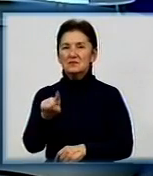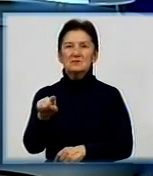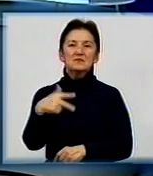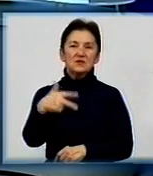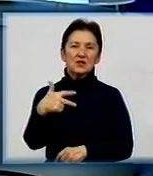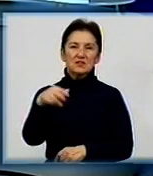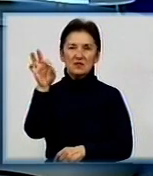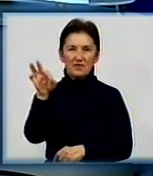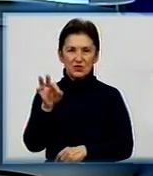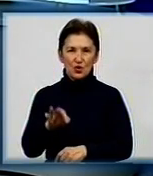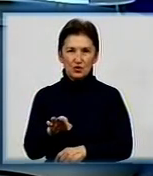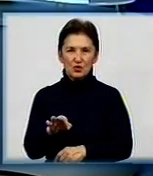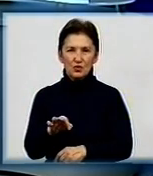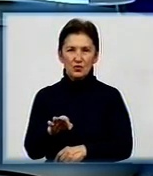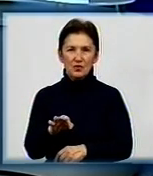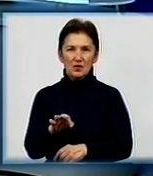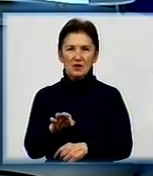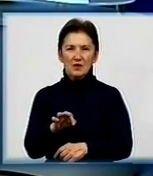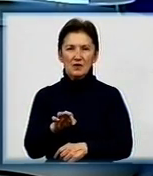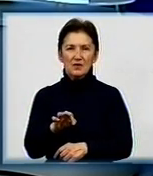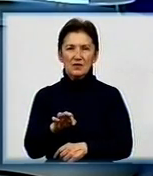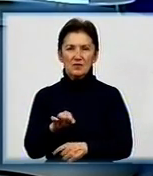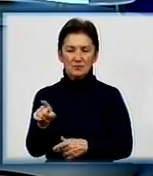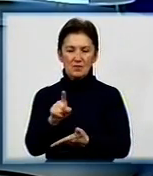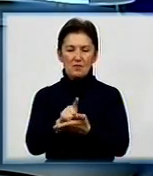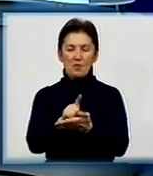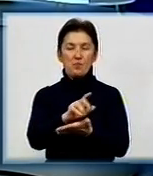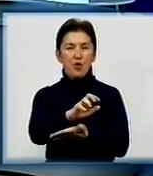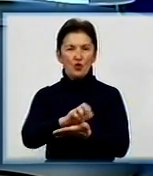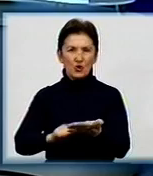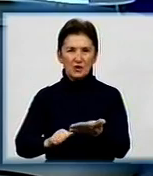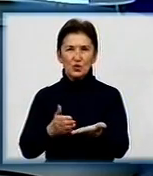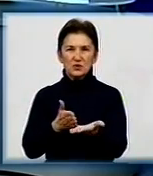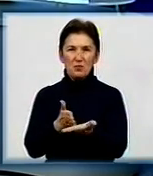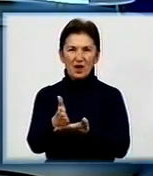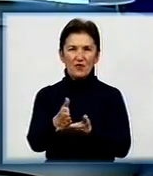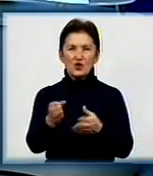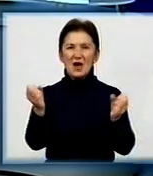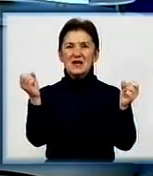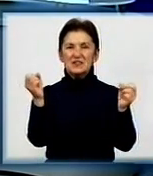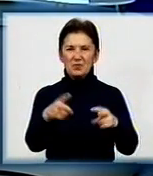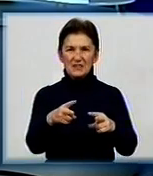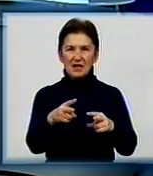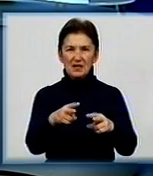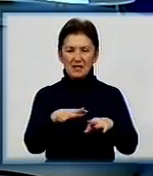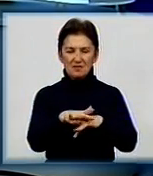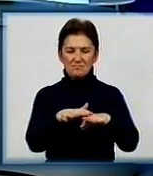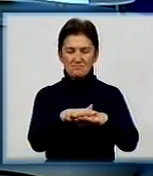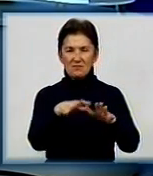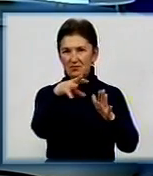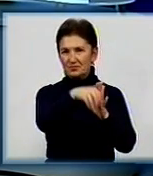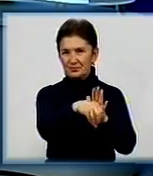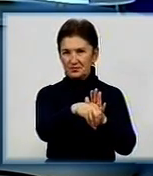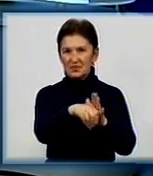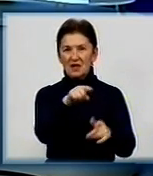% від сум податку на додану вартість спрямовуються на спеціальний рахунок державного бюджету, звідки